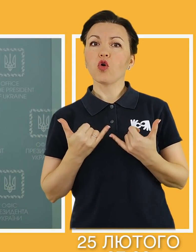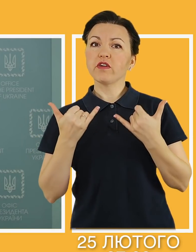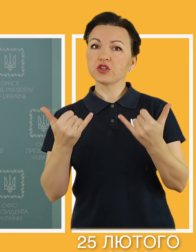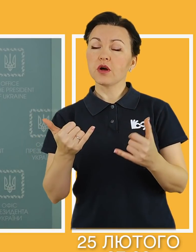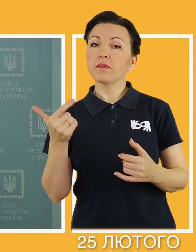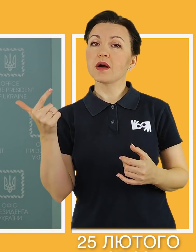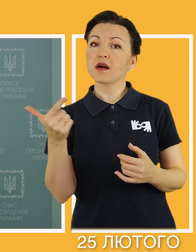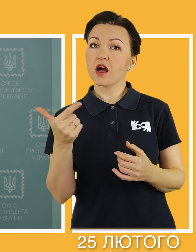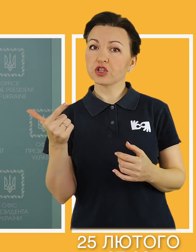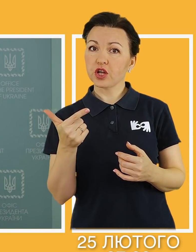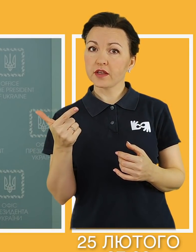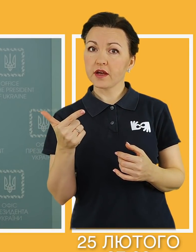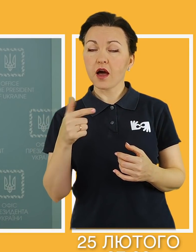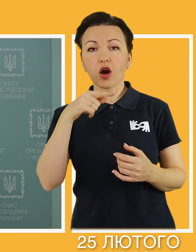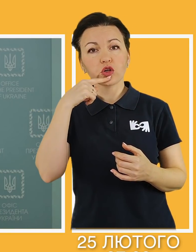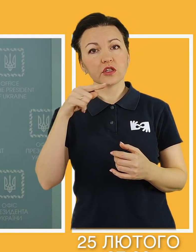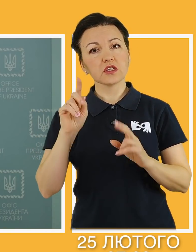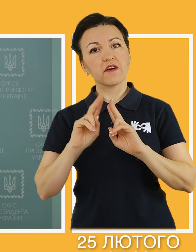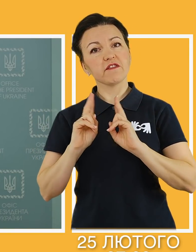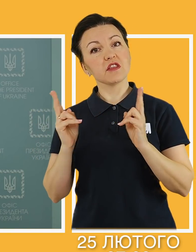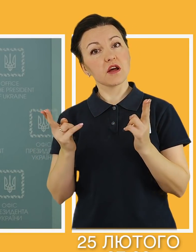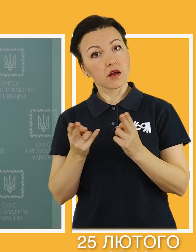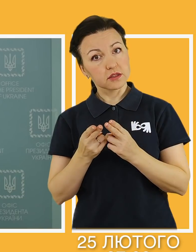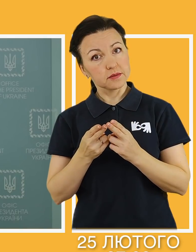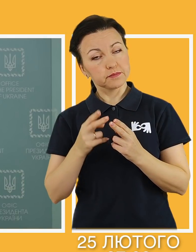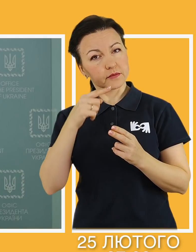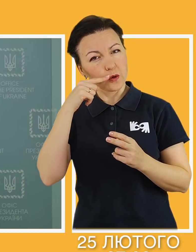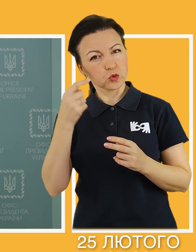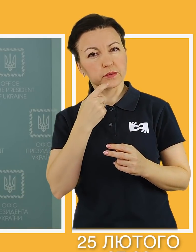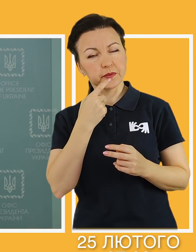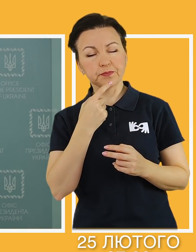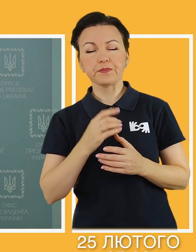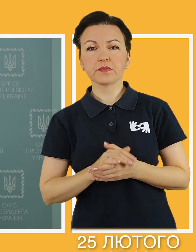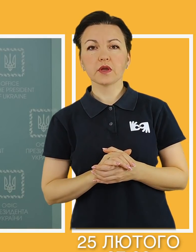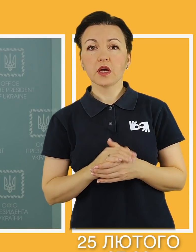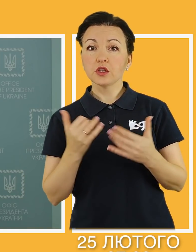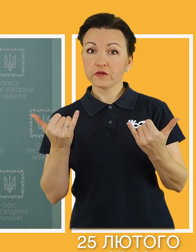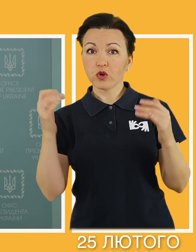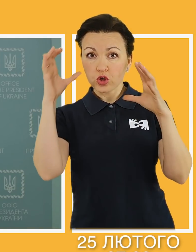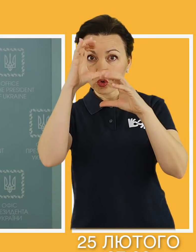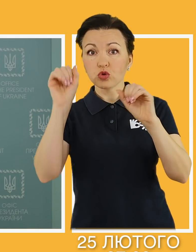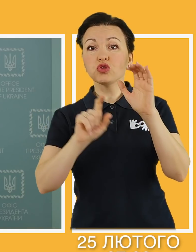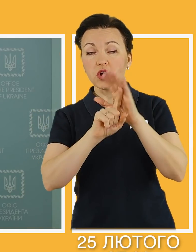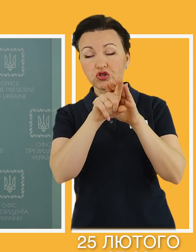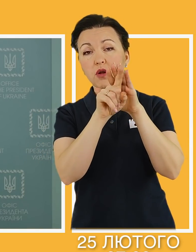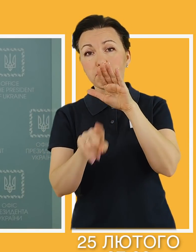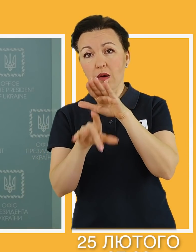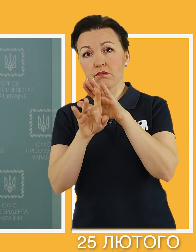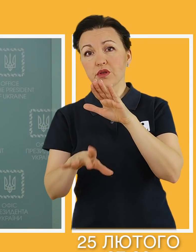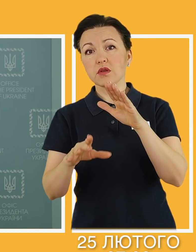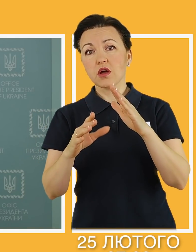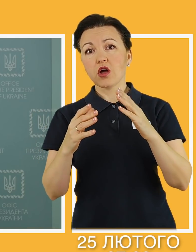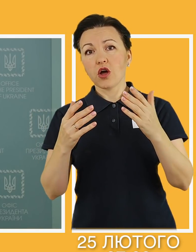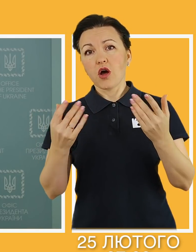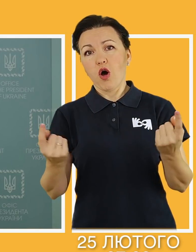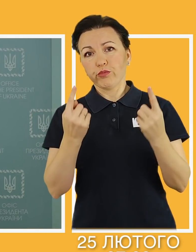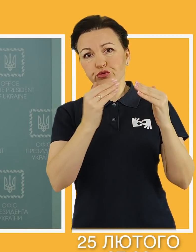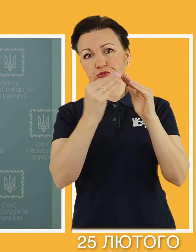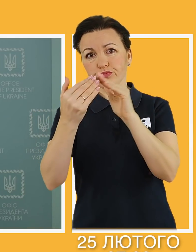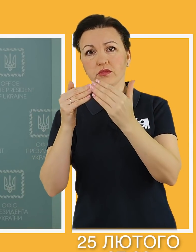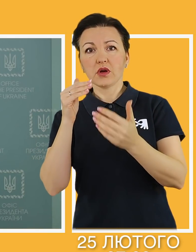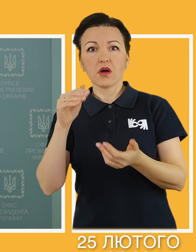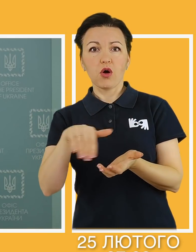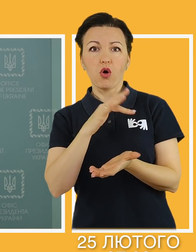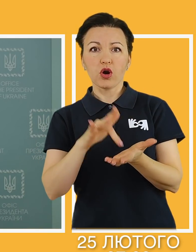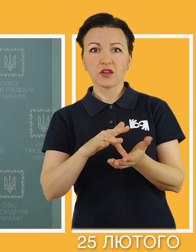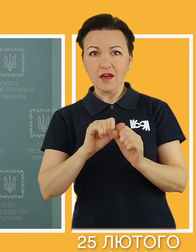Уважаємі граждані Російської Федерції, як я вже і сказав, сьогодні ночі почали бомбити жилі квартали города-героя Київ.